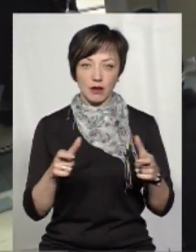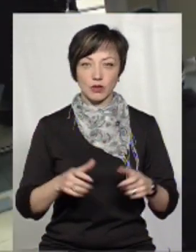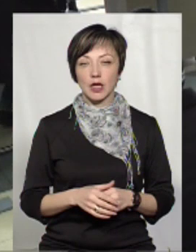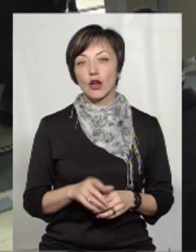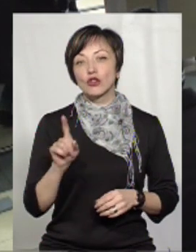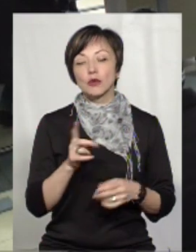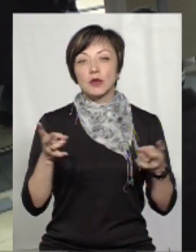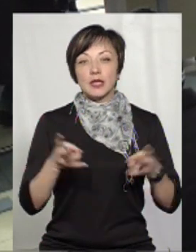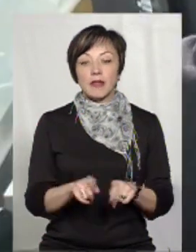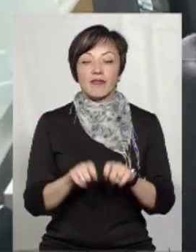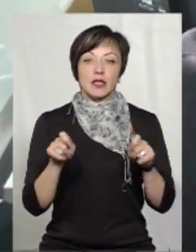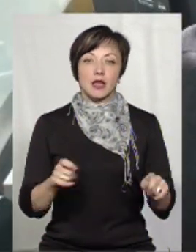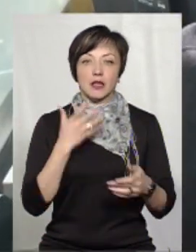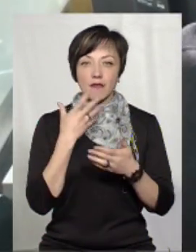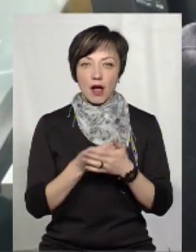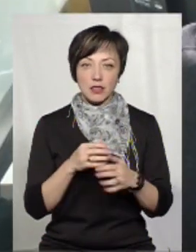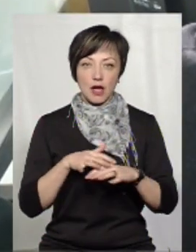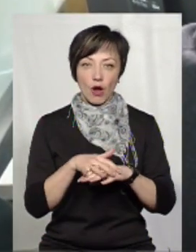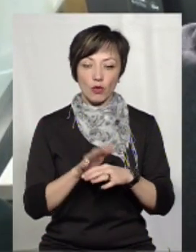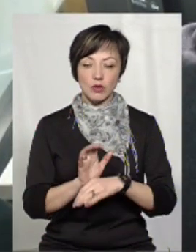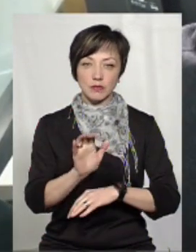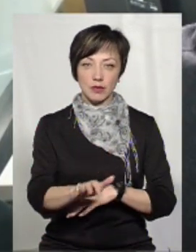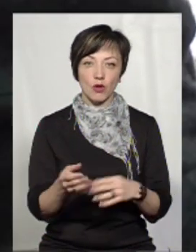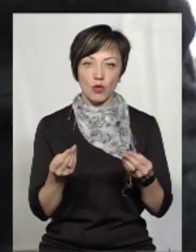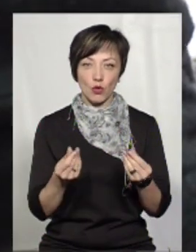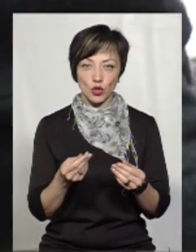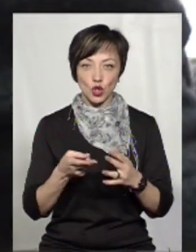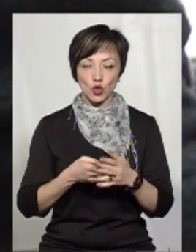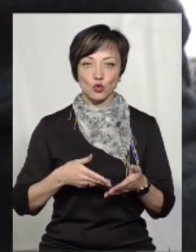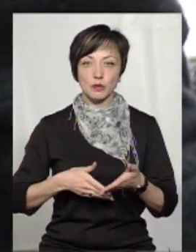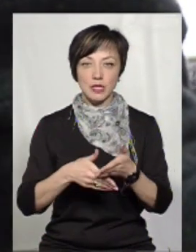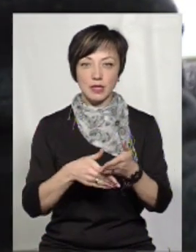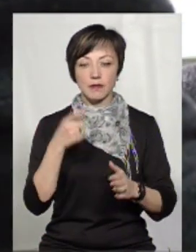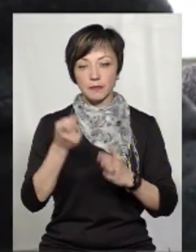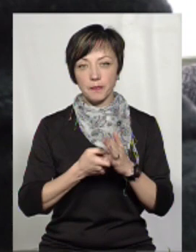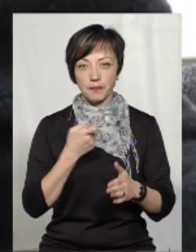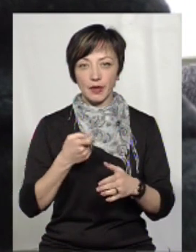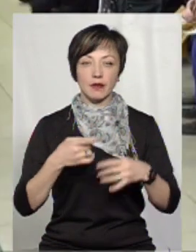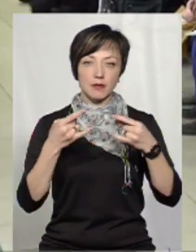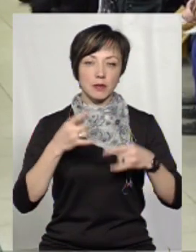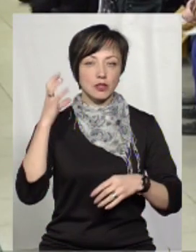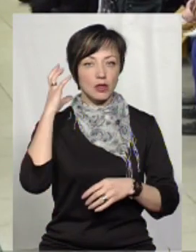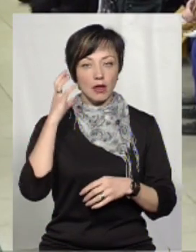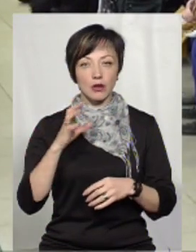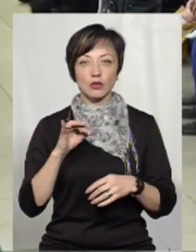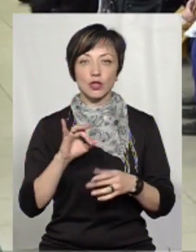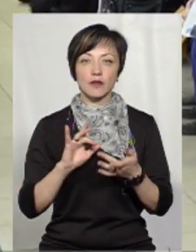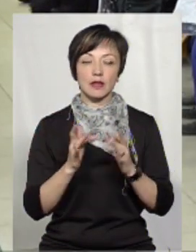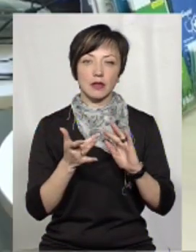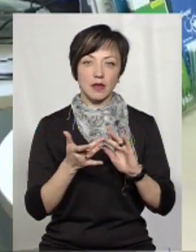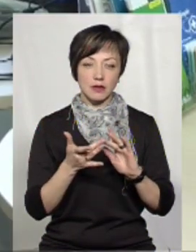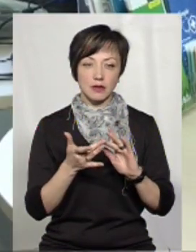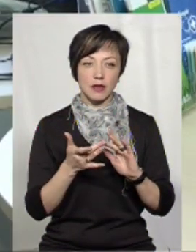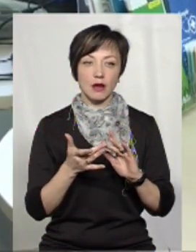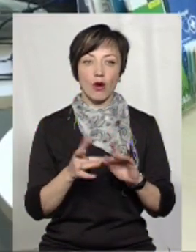те, що потрібно відкрити власний рахунок, на який надходитимуть кошти субсидії, довідалася із засобів масової інформації та соціальних